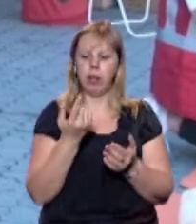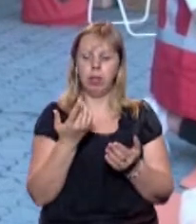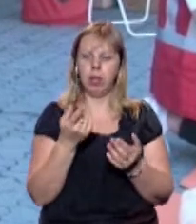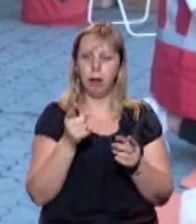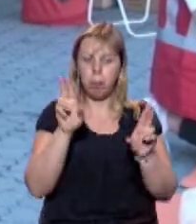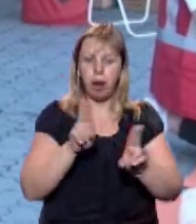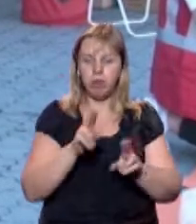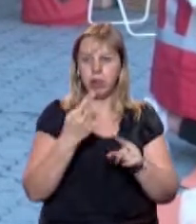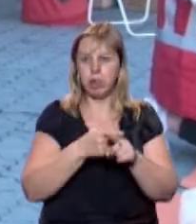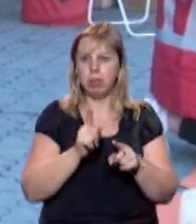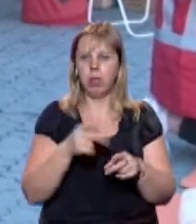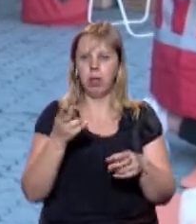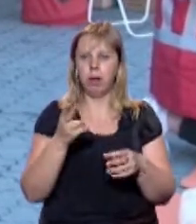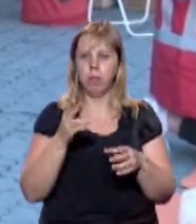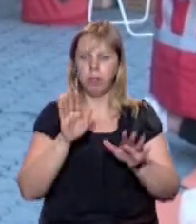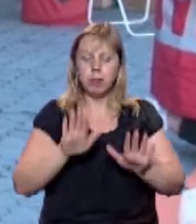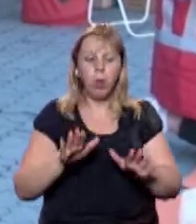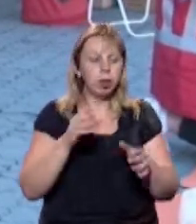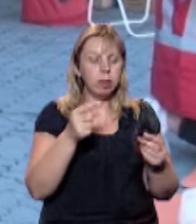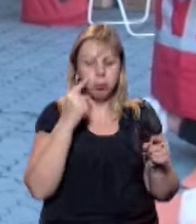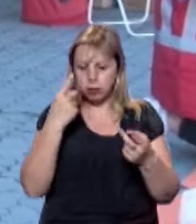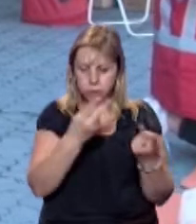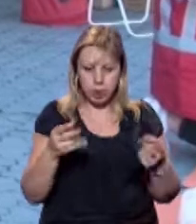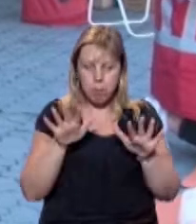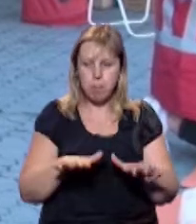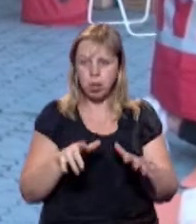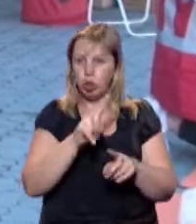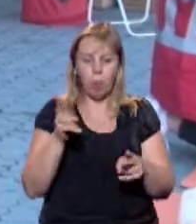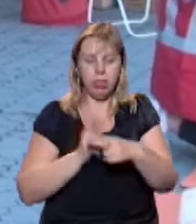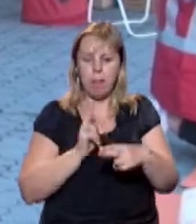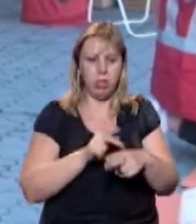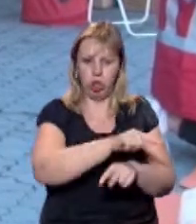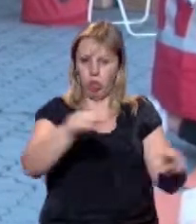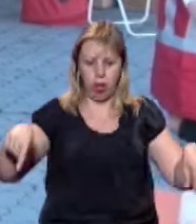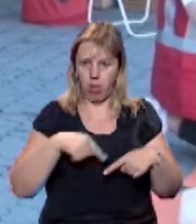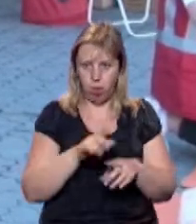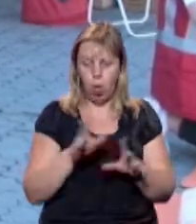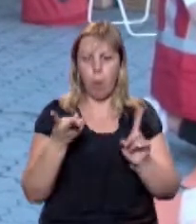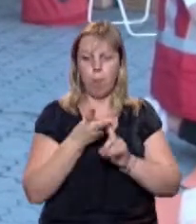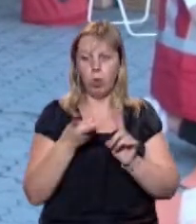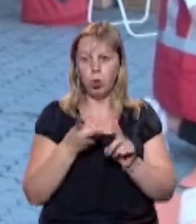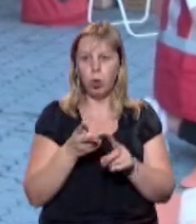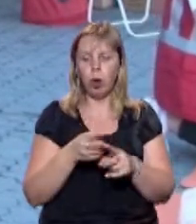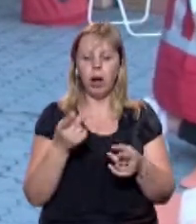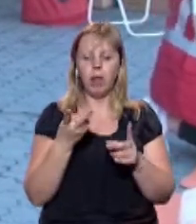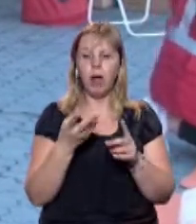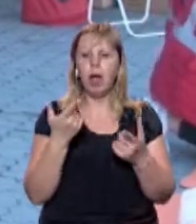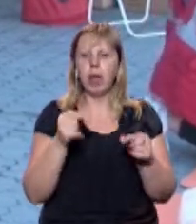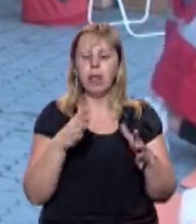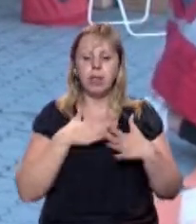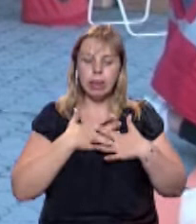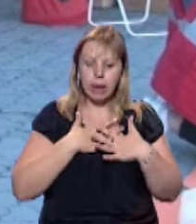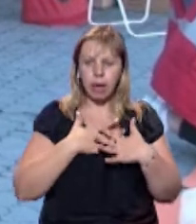– це очинити безпечність місця події, щоб вам особисто нічого не загрожувало. По-друге, визначити свідомість